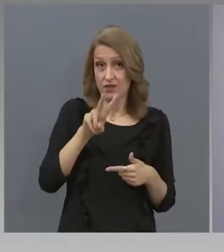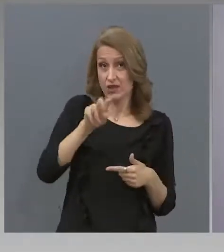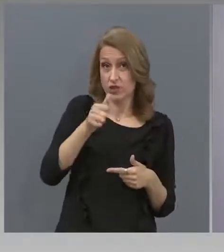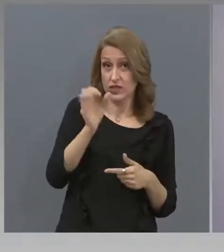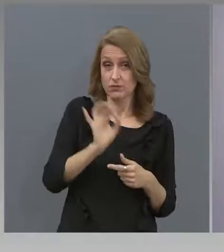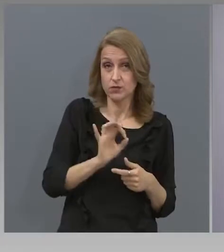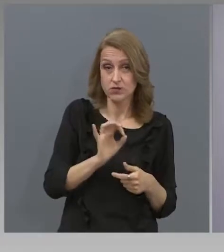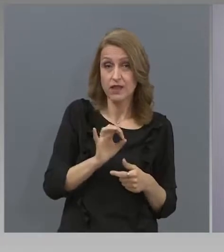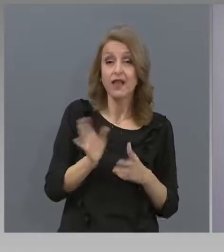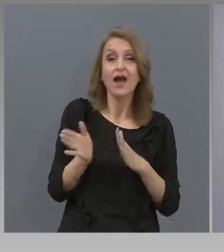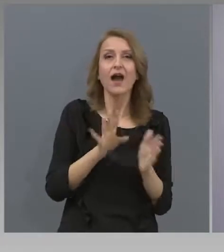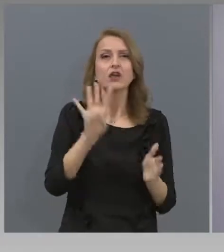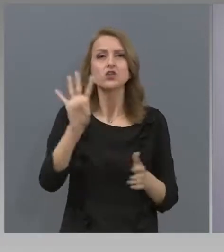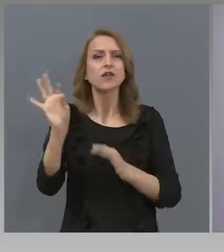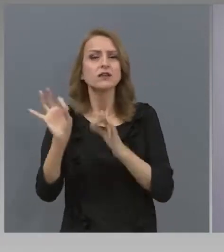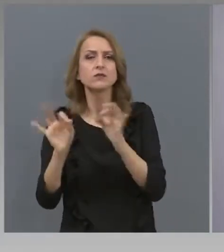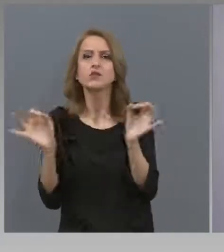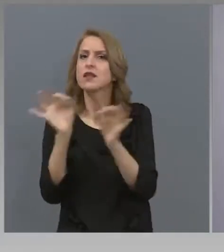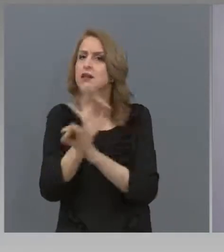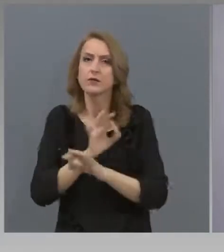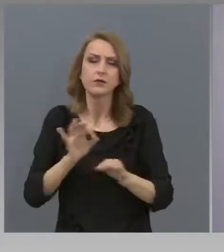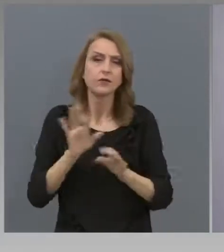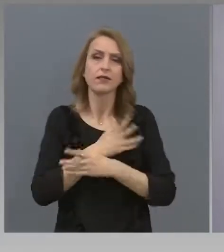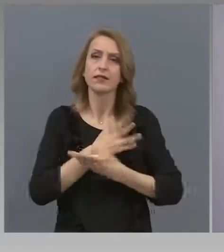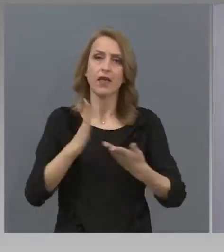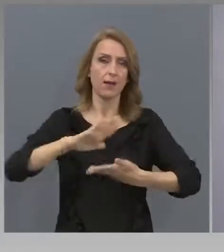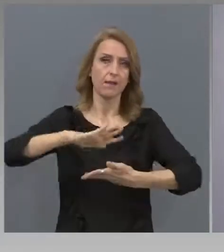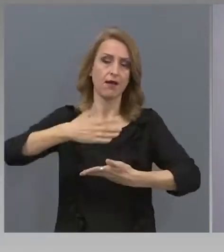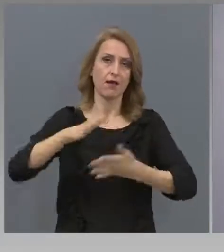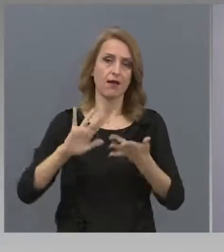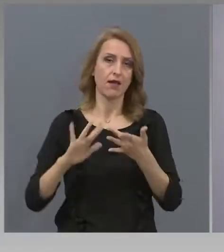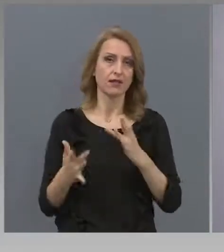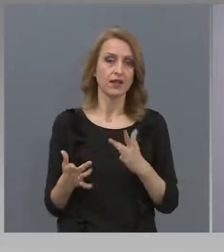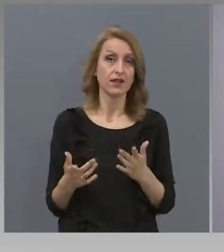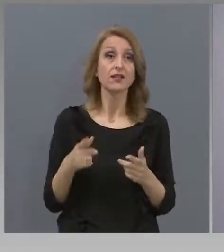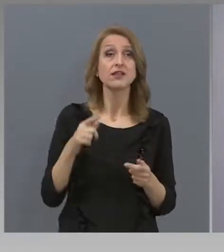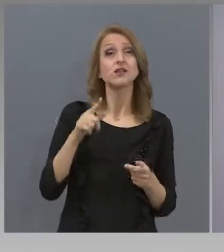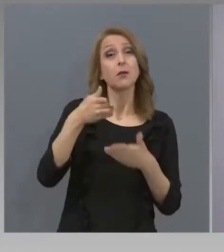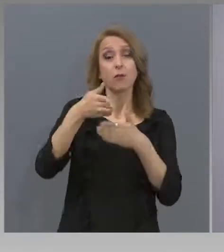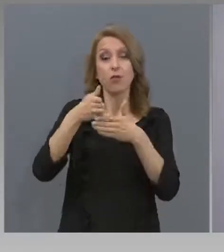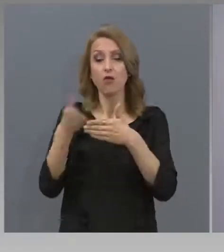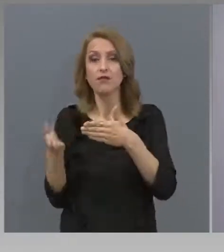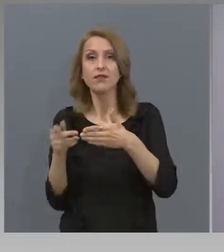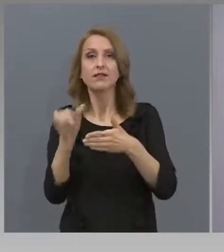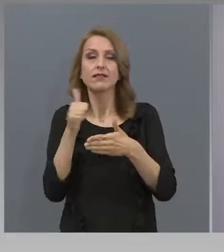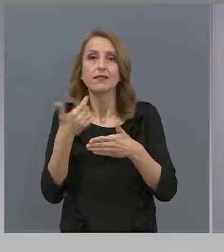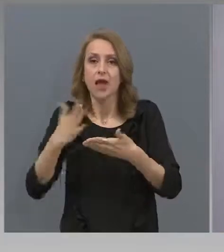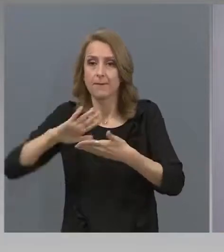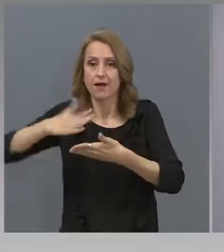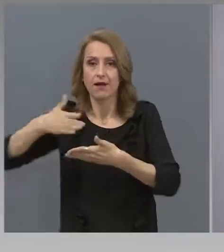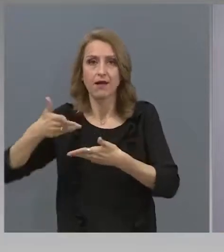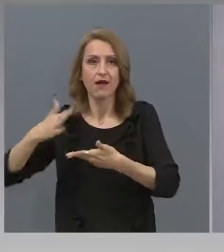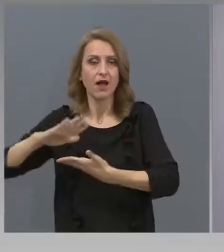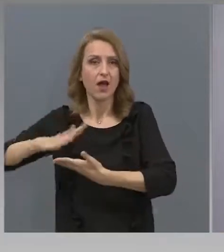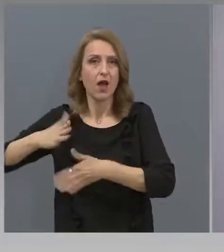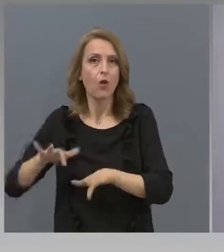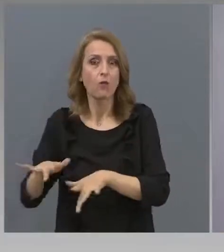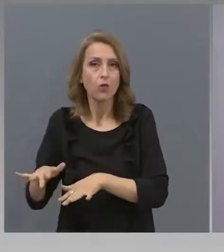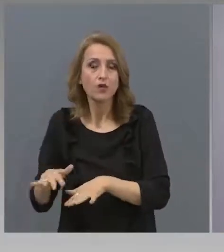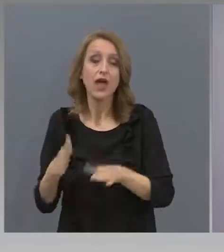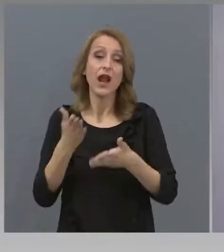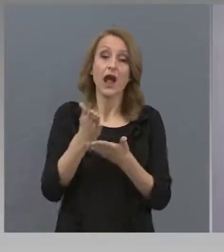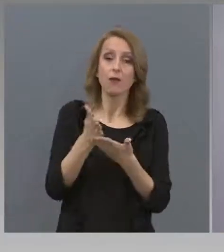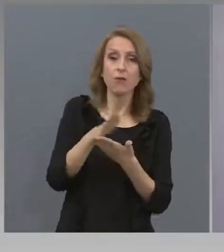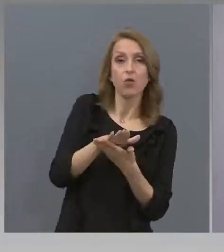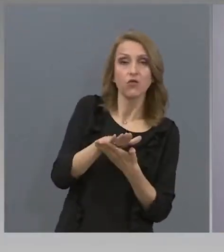декларирали, че нямат условия за електронно обучение. Половината най-общо заради липсата на електронни устройства, половината заради интернет свързаност, но дори и с